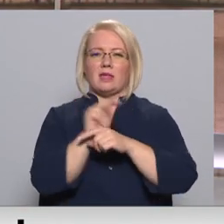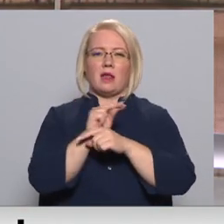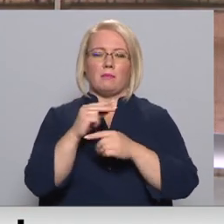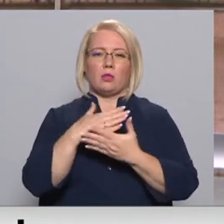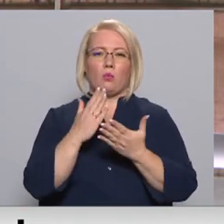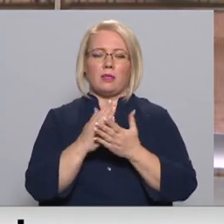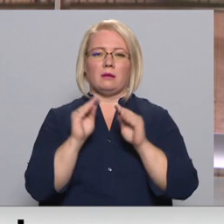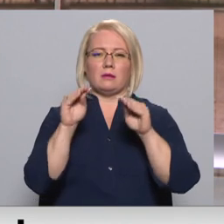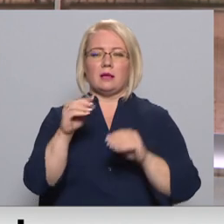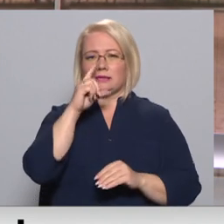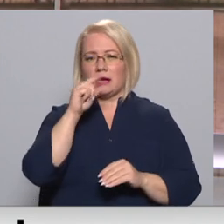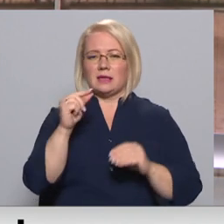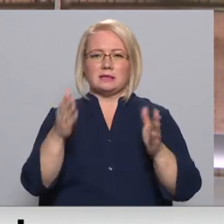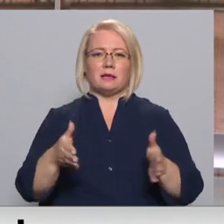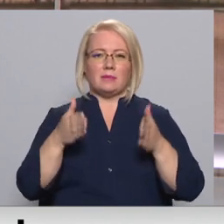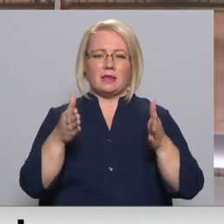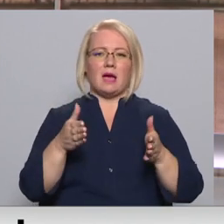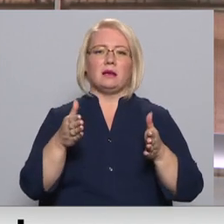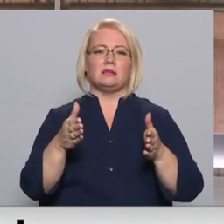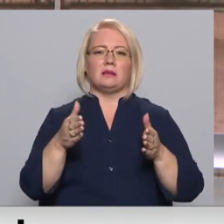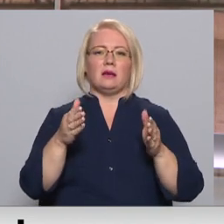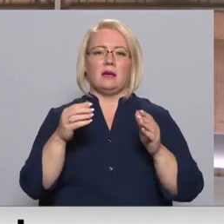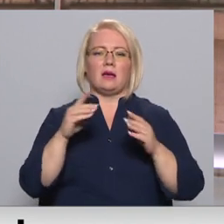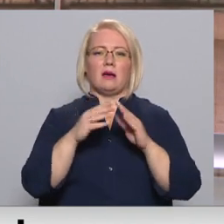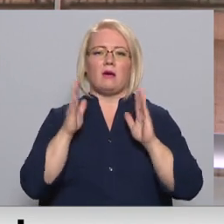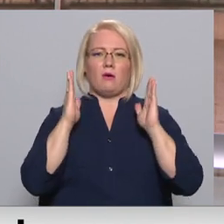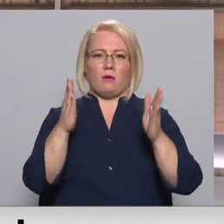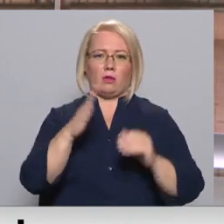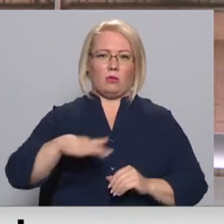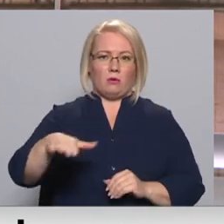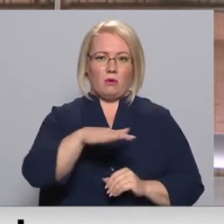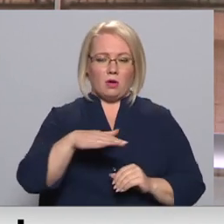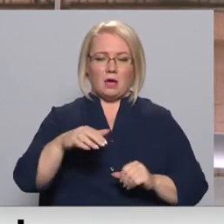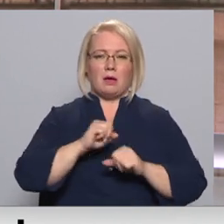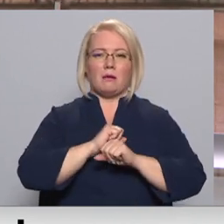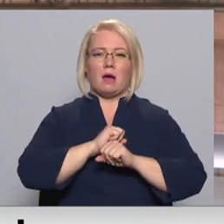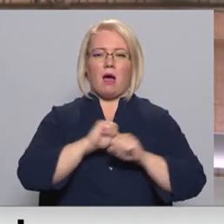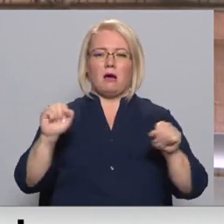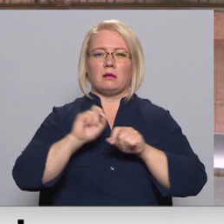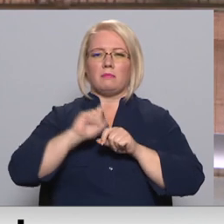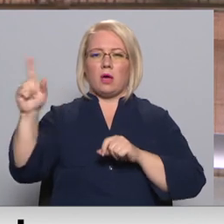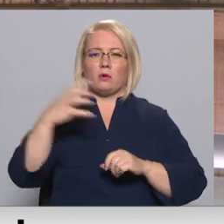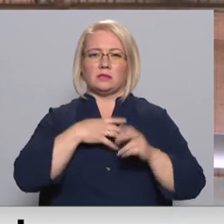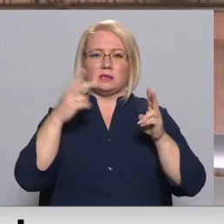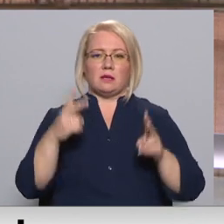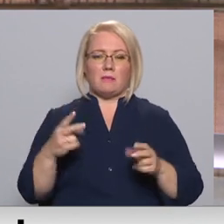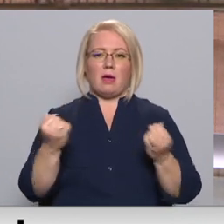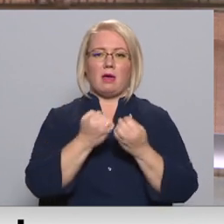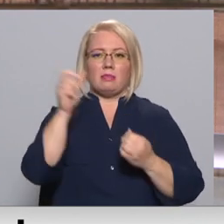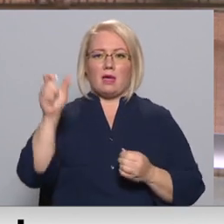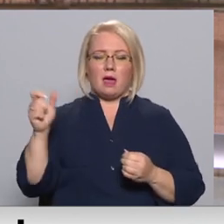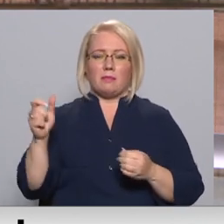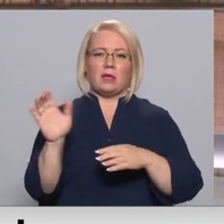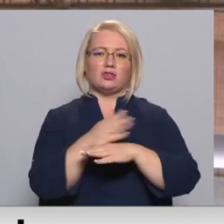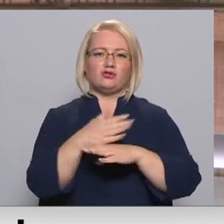ierīkota Paulu Stradiņa kliniskās universitātes slimnīcas vestibilā. Stravu jaugot saslimstībai, personāls gatavojas pacientu